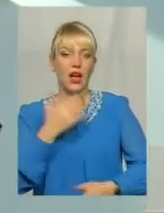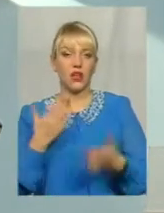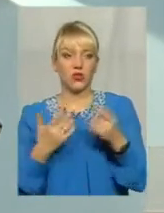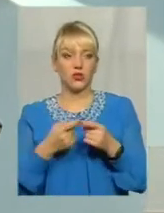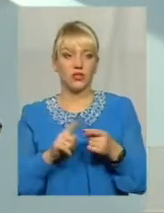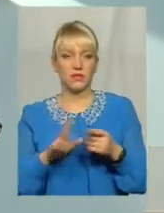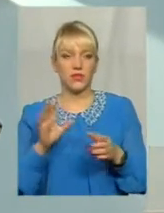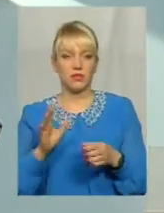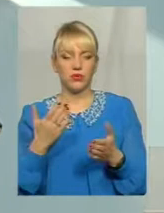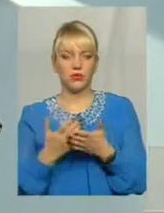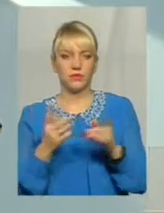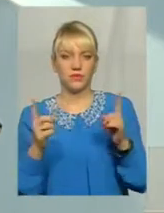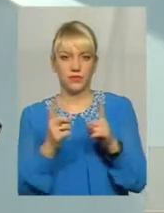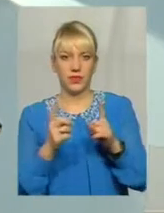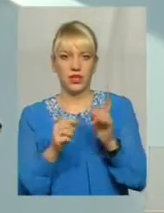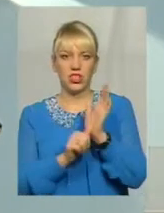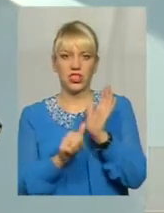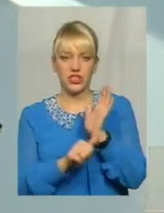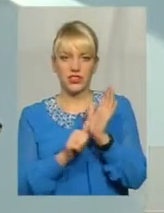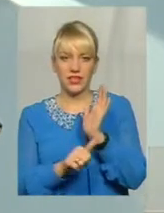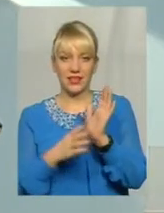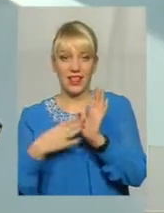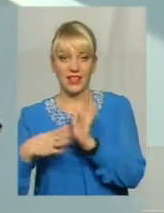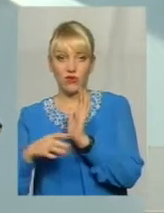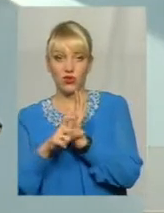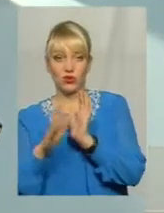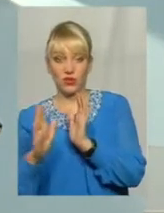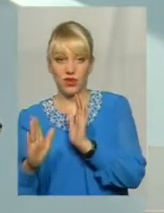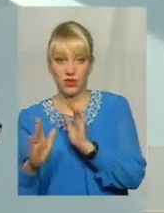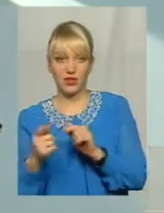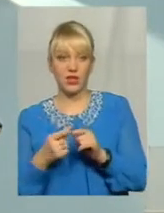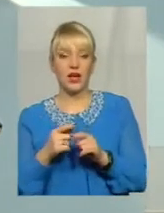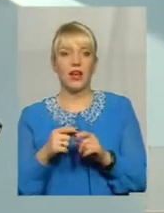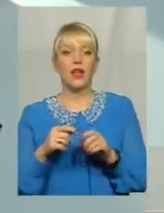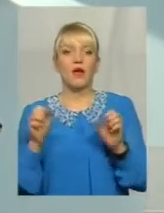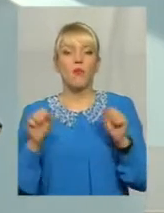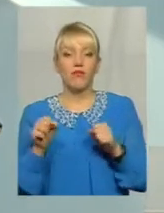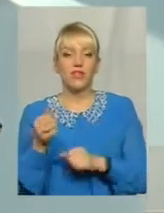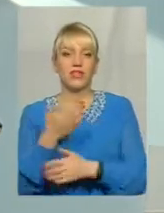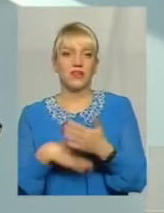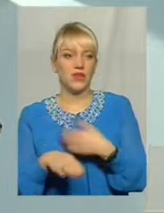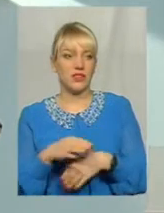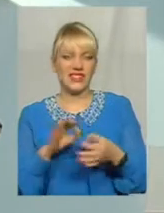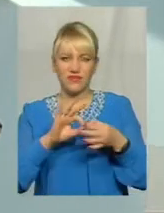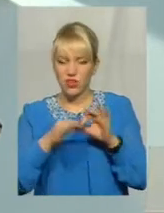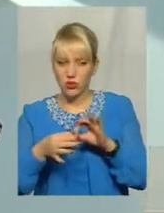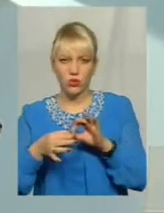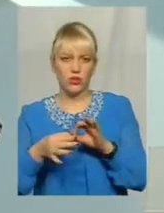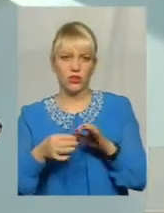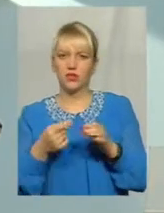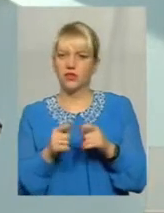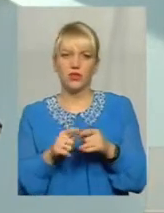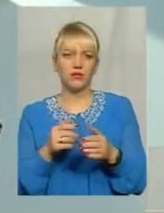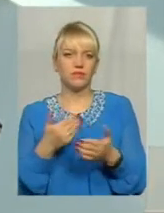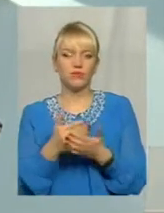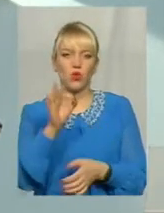відбудеться в межах 60-90 хвилин, вірогідність інвалідизації складно важкої, вона майже близька до